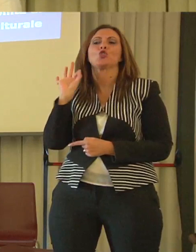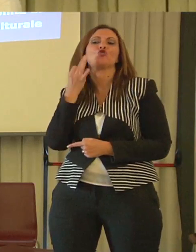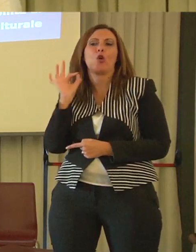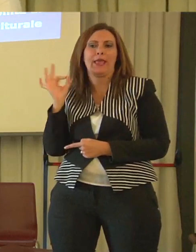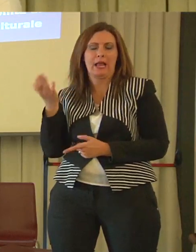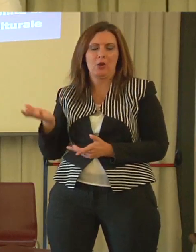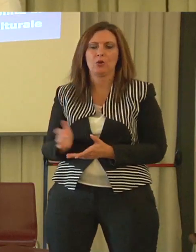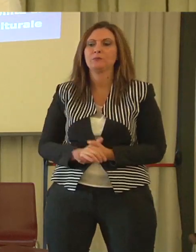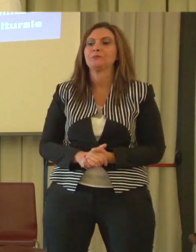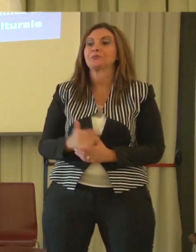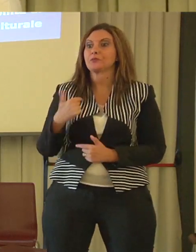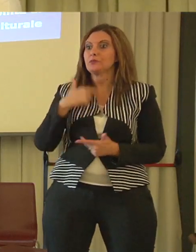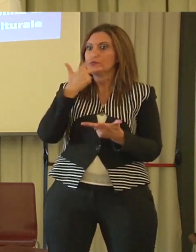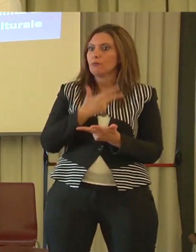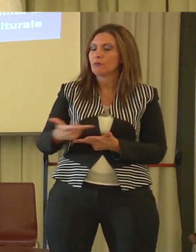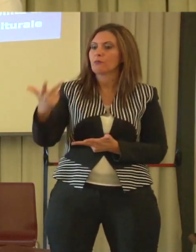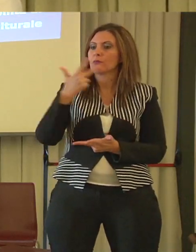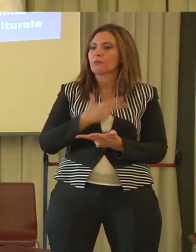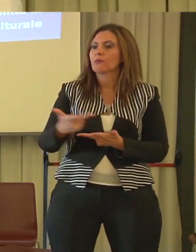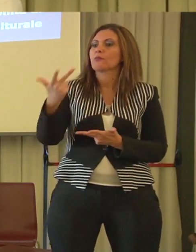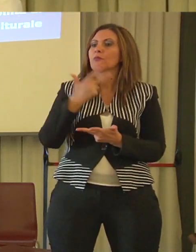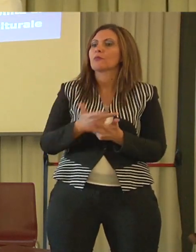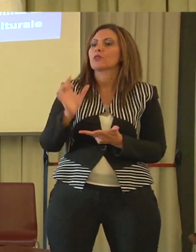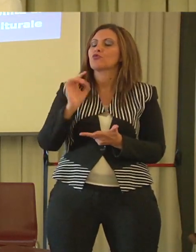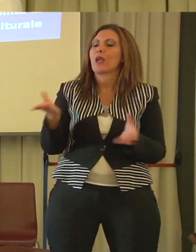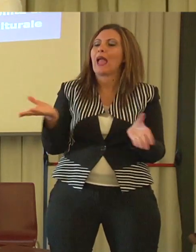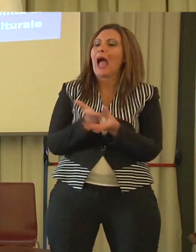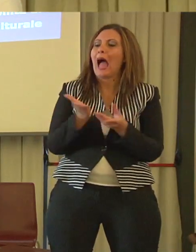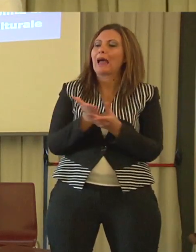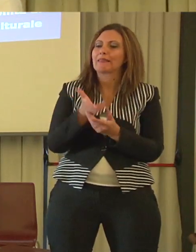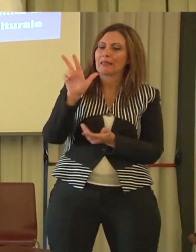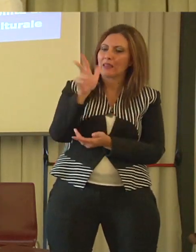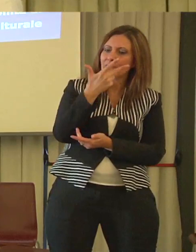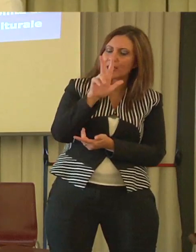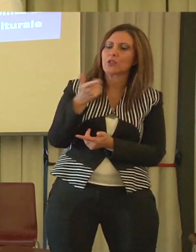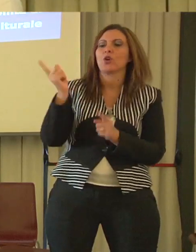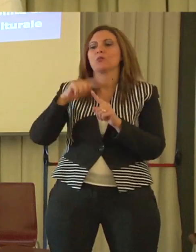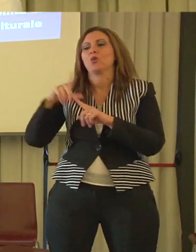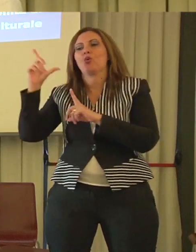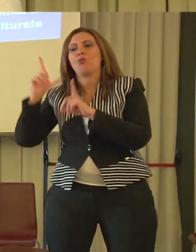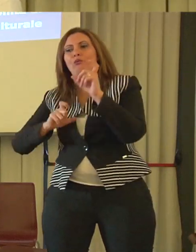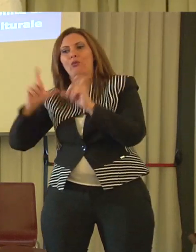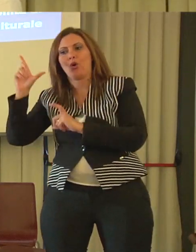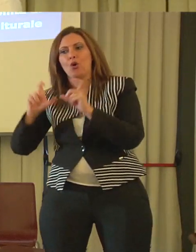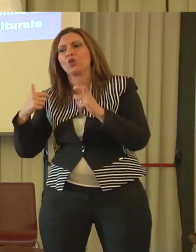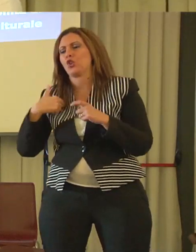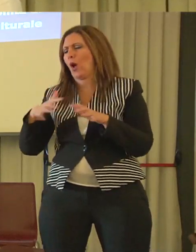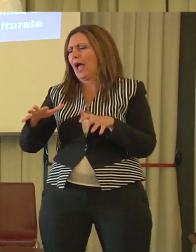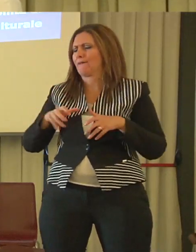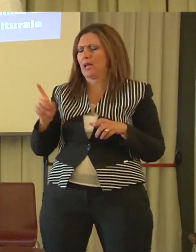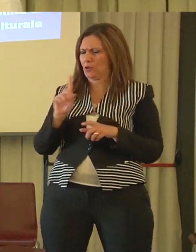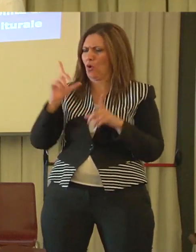raccontando, esistono agli atti video e foto. Qualche foto non sarò a vara, ve la farò vedere.